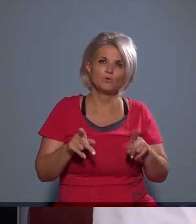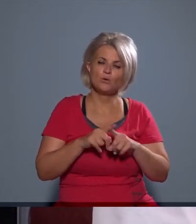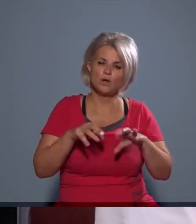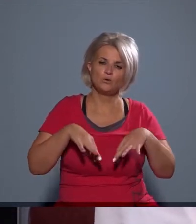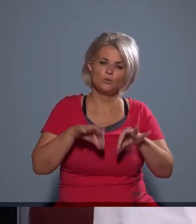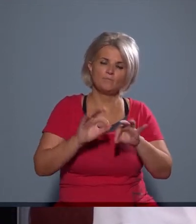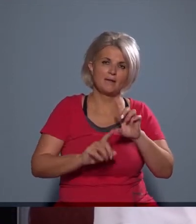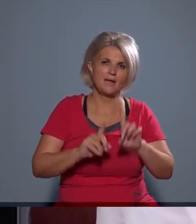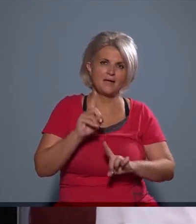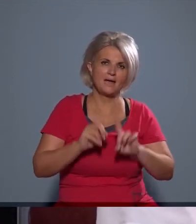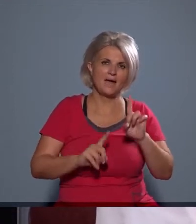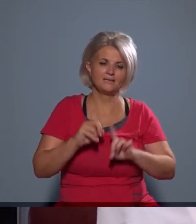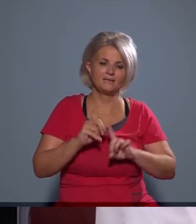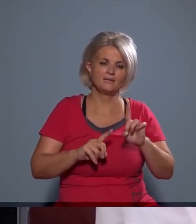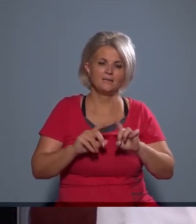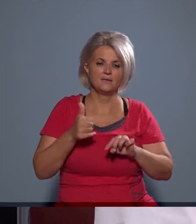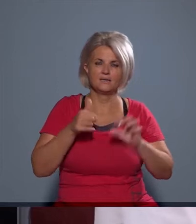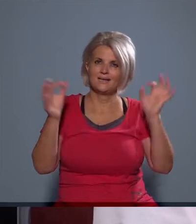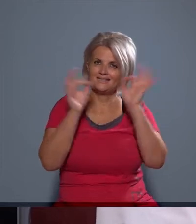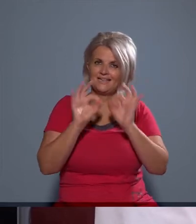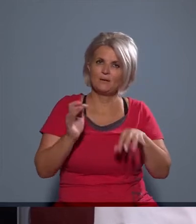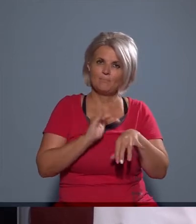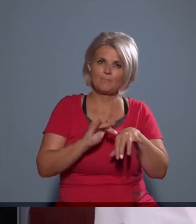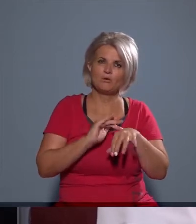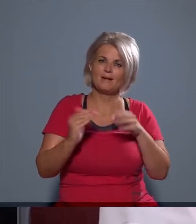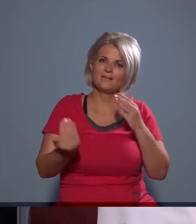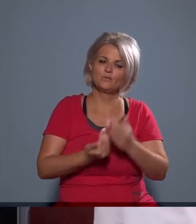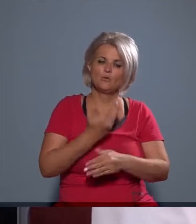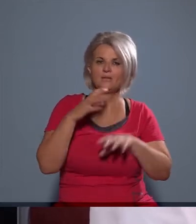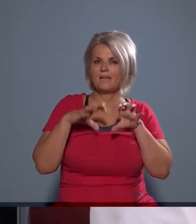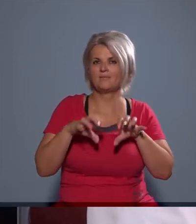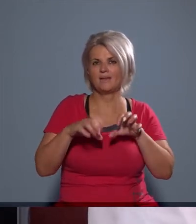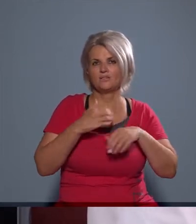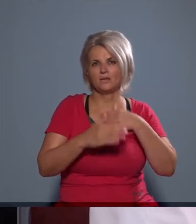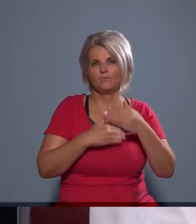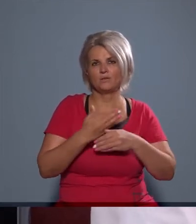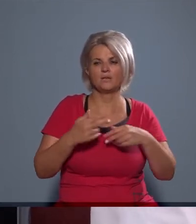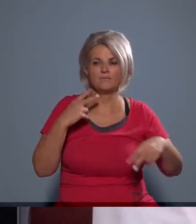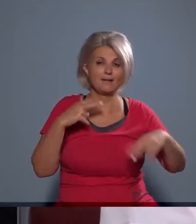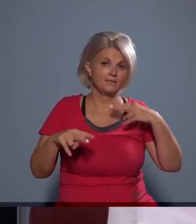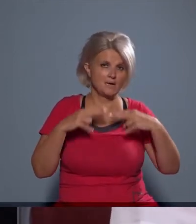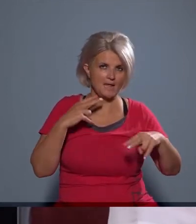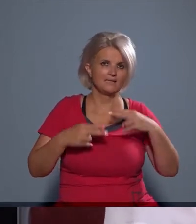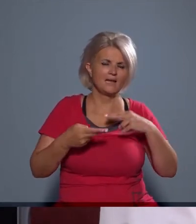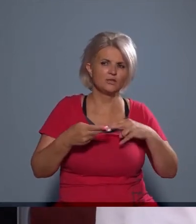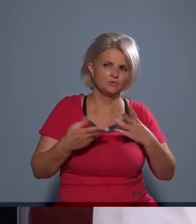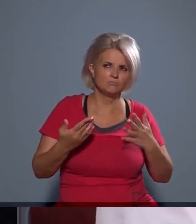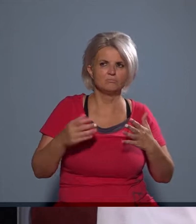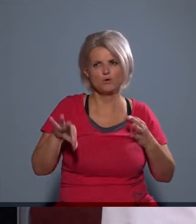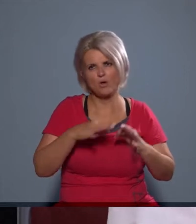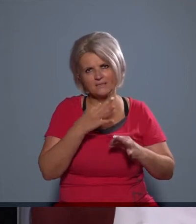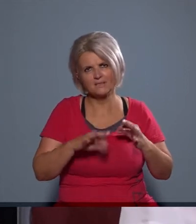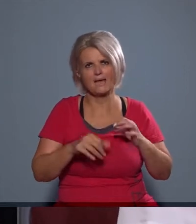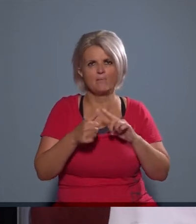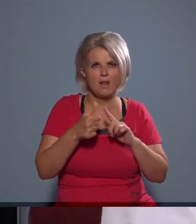járni egy olyan ügyben, amikor egy cég megpróbált egy új tevékenységet folytatni. Vendéglátásról volt